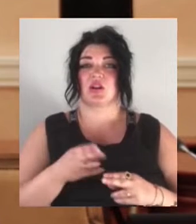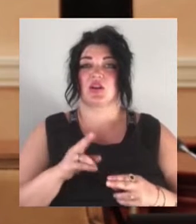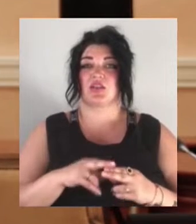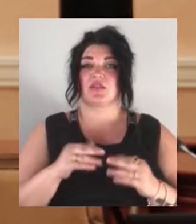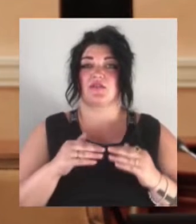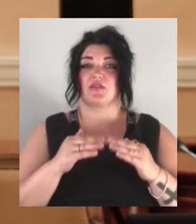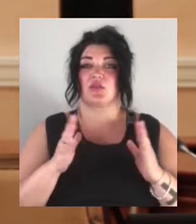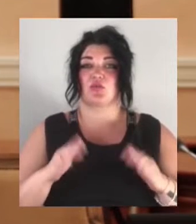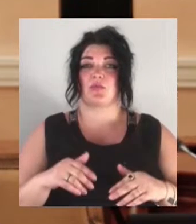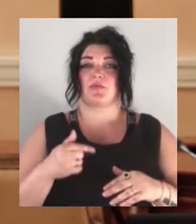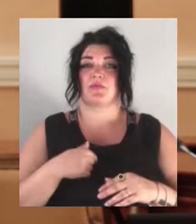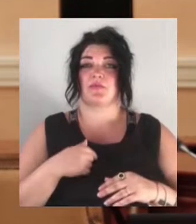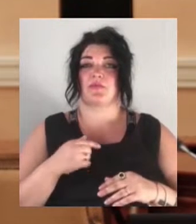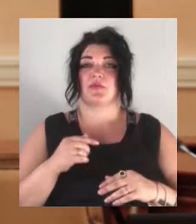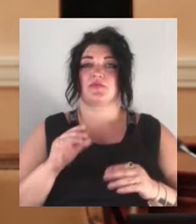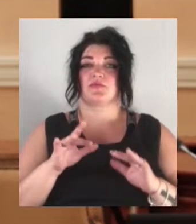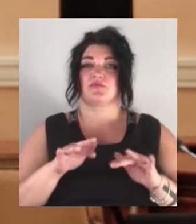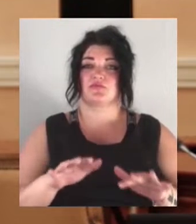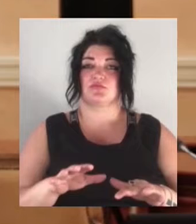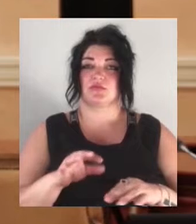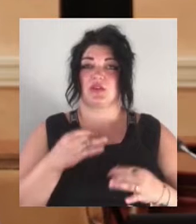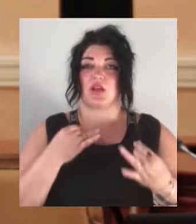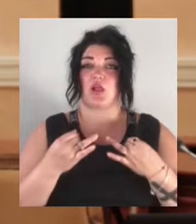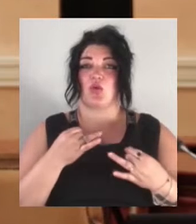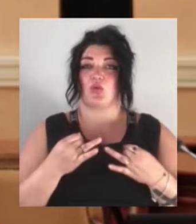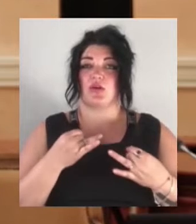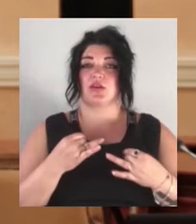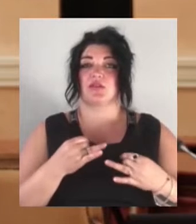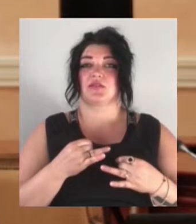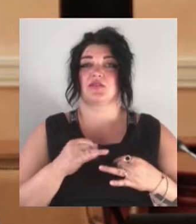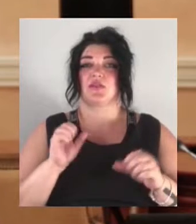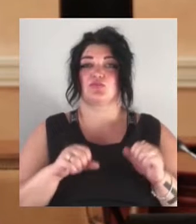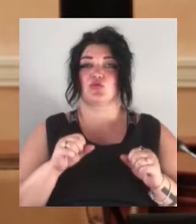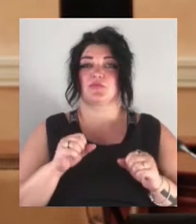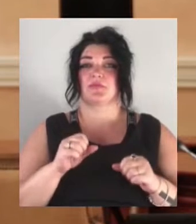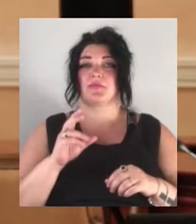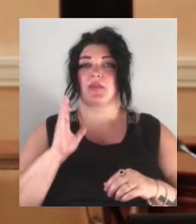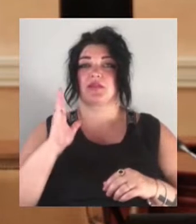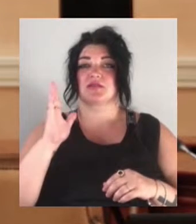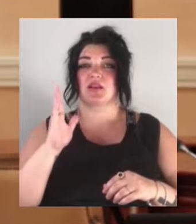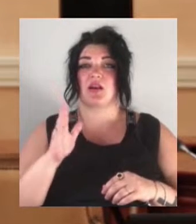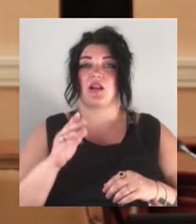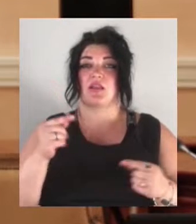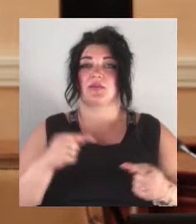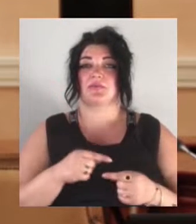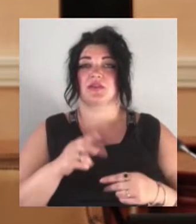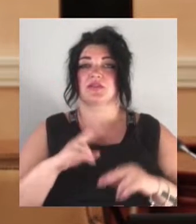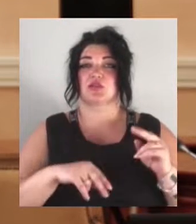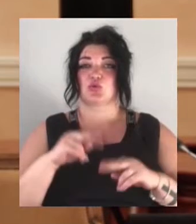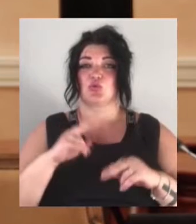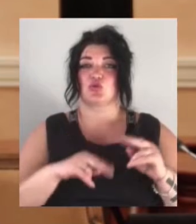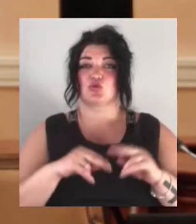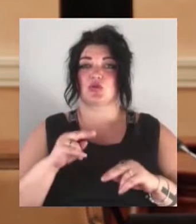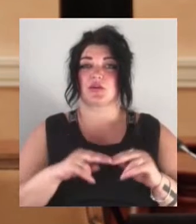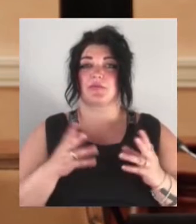діалоги з можливими потенціальними застрічками, які на цьому місці можуть